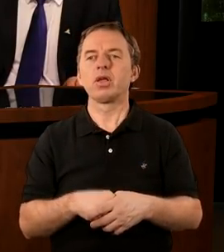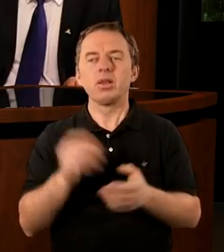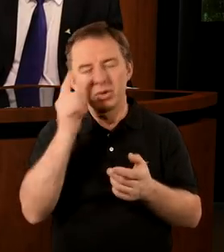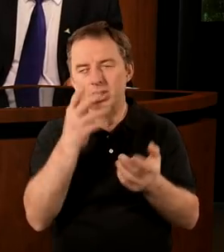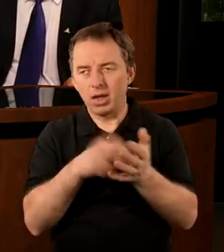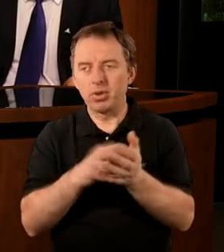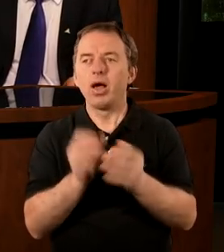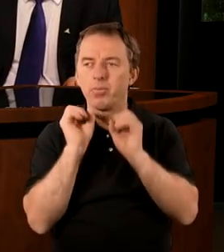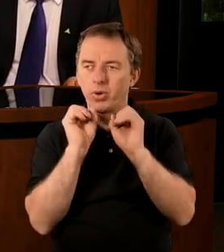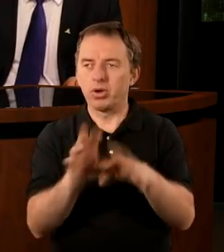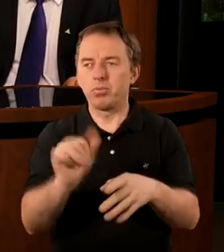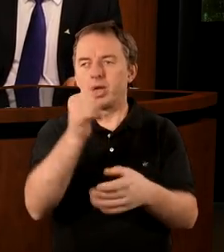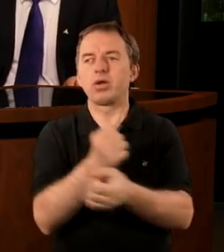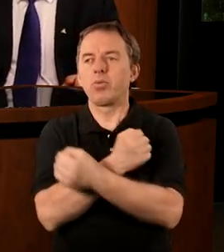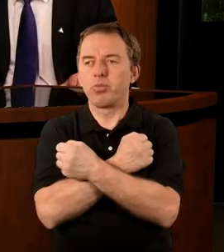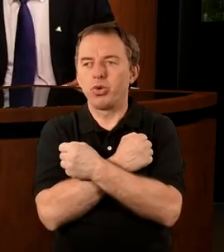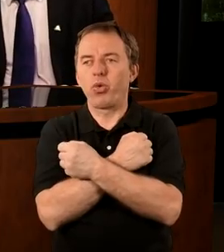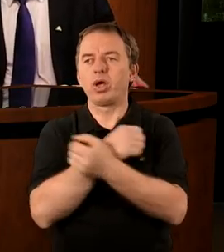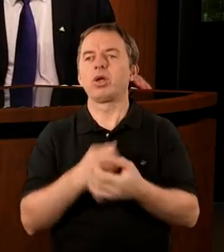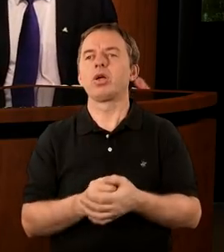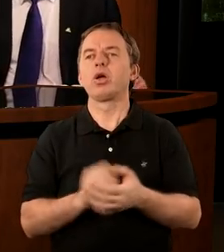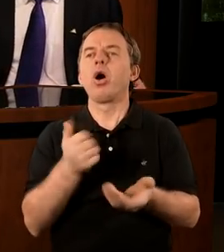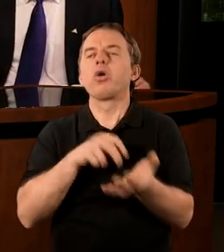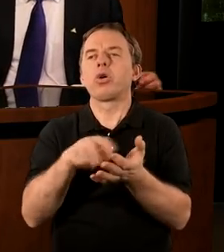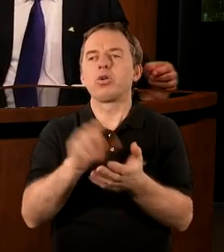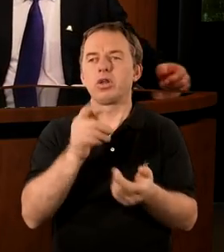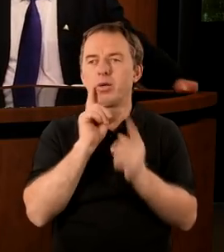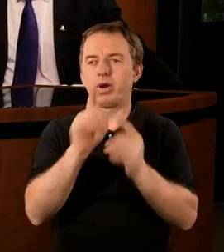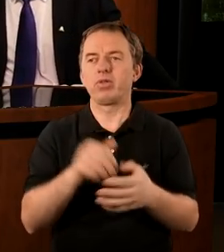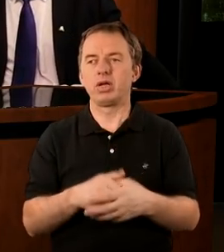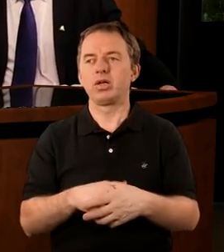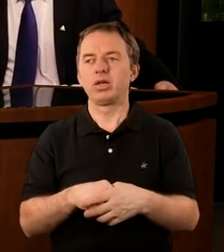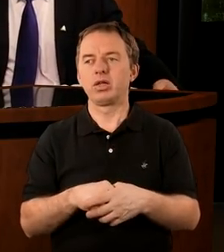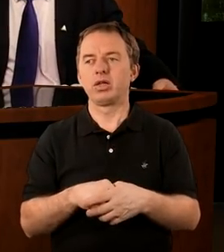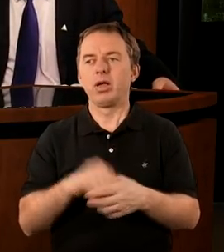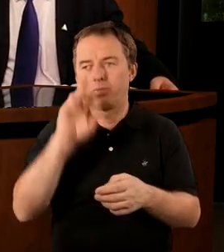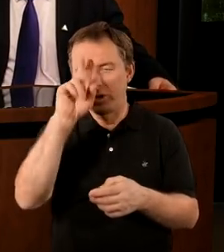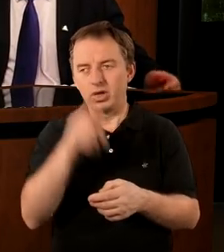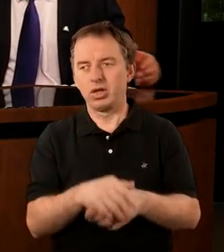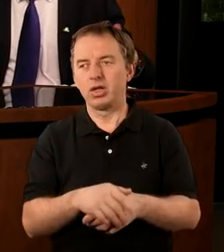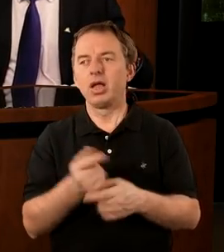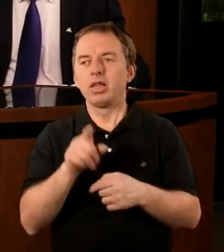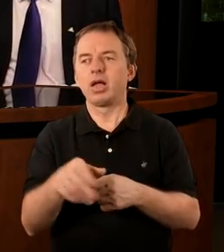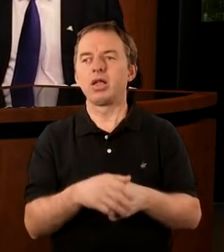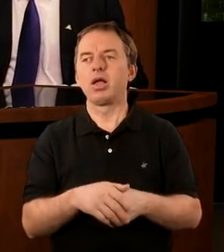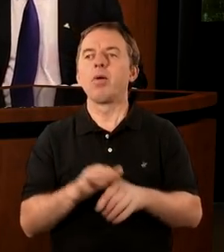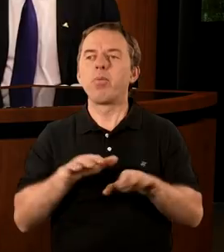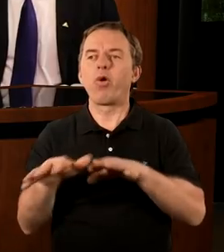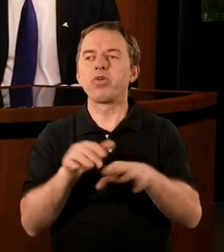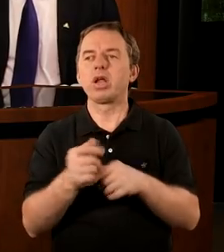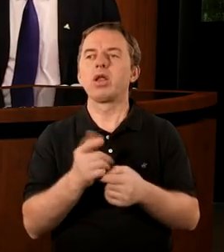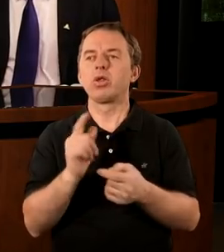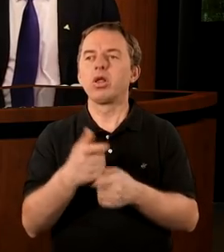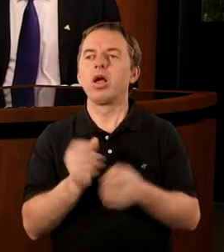zabrakło wam? Czy porzuciliście swoją pierwszą miłość? To o co chodzi tak naprawdę? Znamy to pojęcie. Używamy je nawet w języku